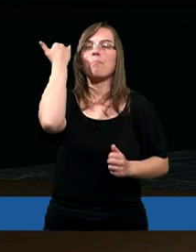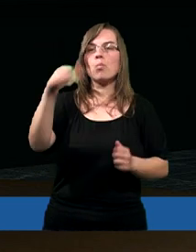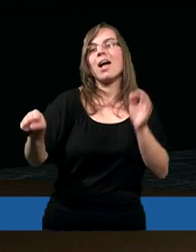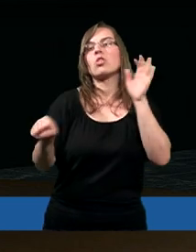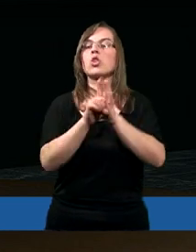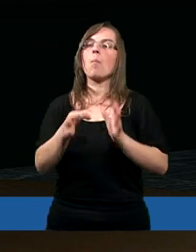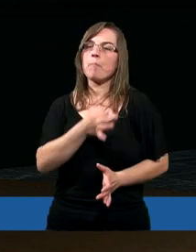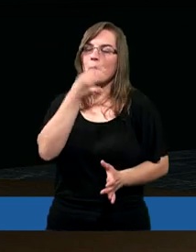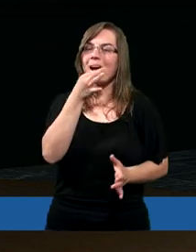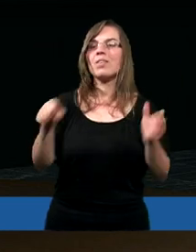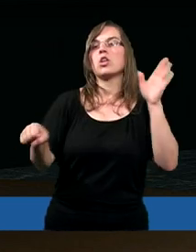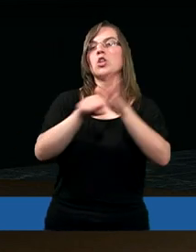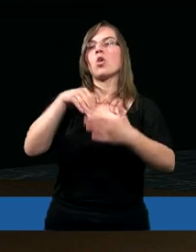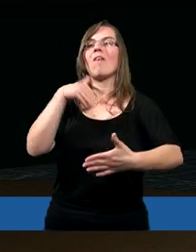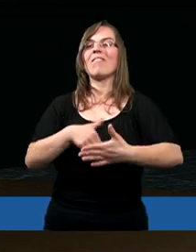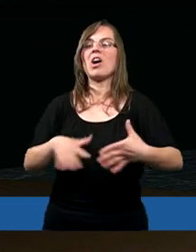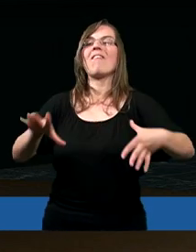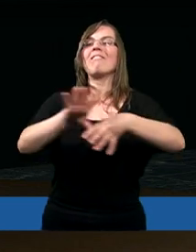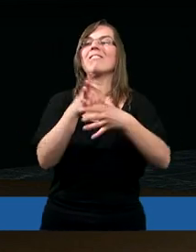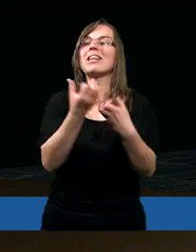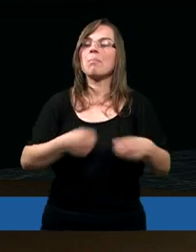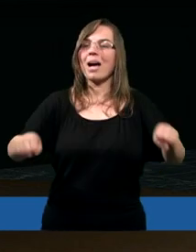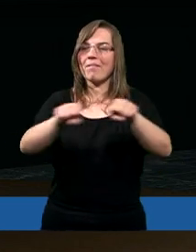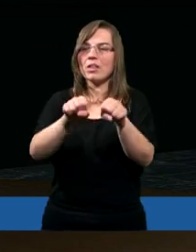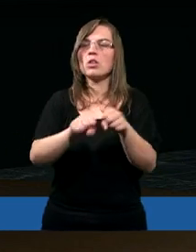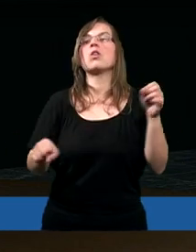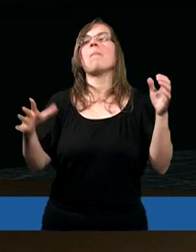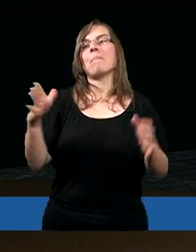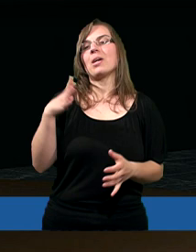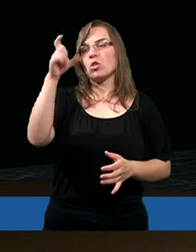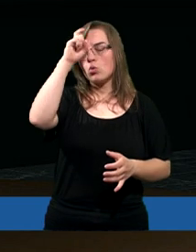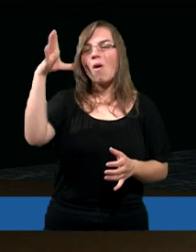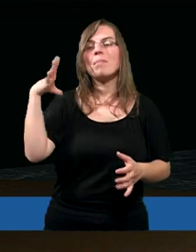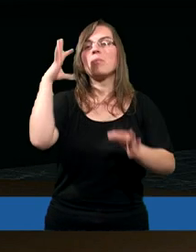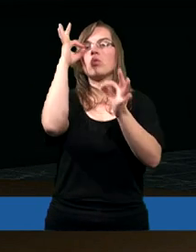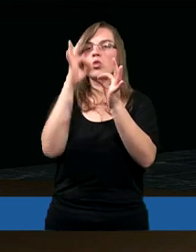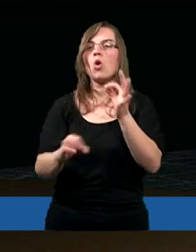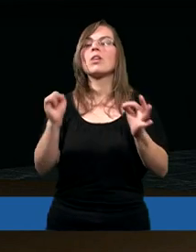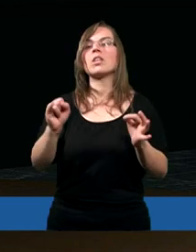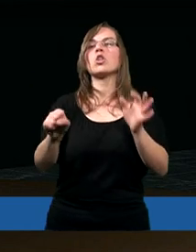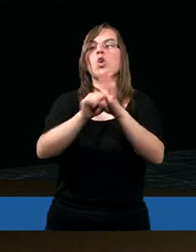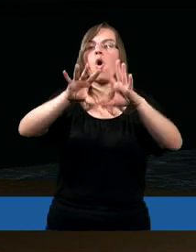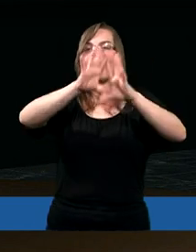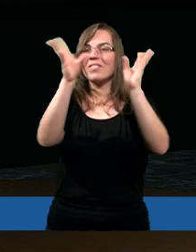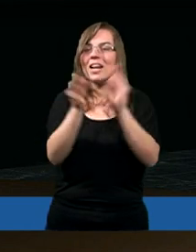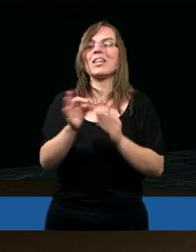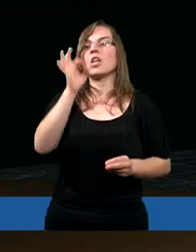błędów, do poprawy, do wychowywania w sprawiedliwości, aby człowiek Boży był doskonały do wszelkiego dobrego